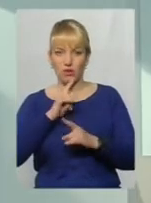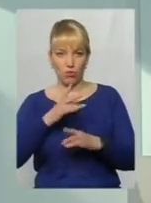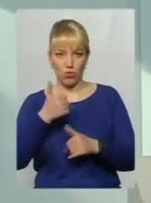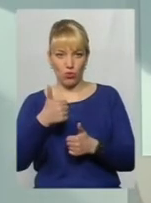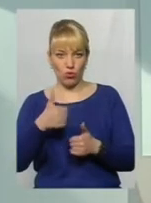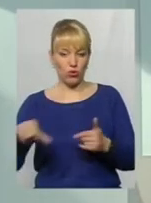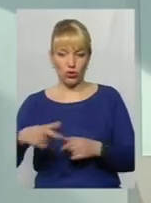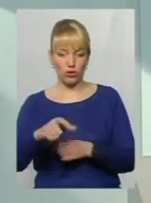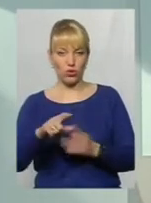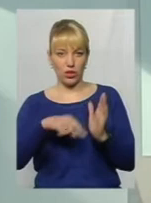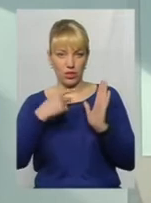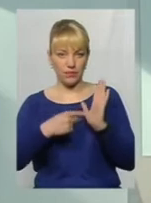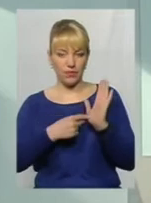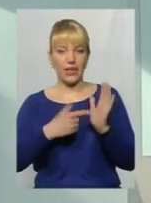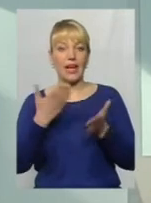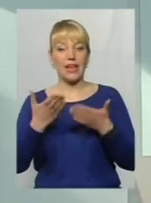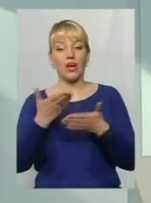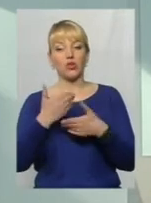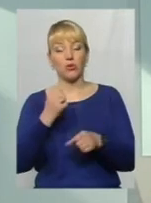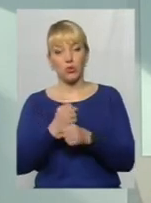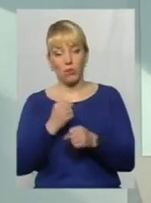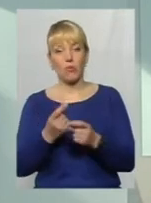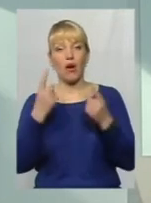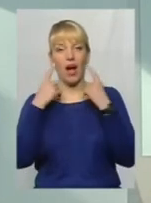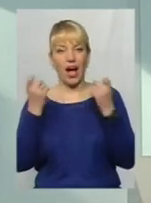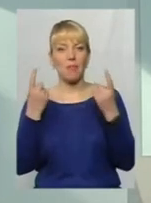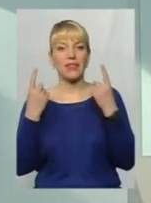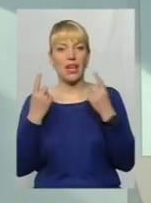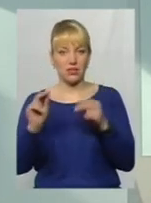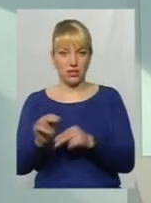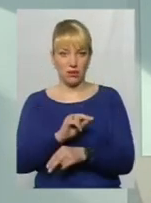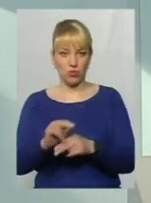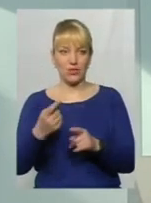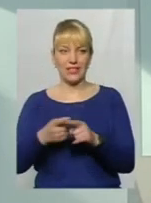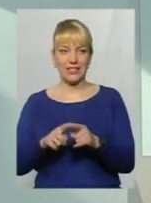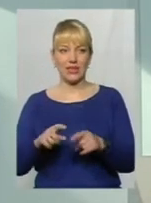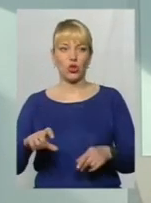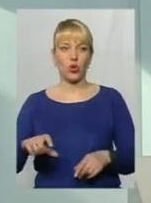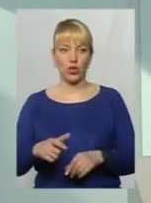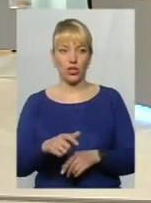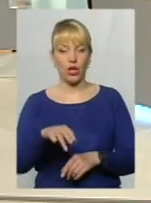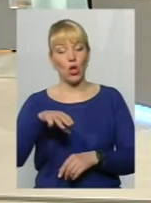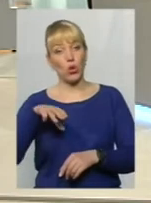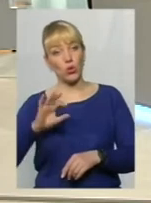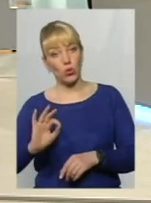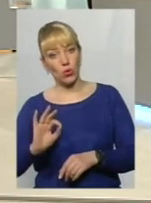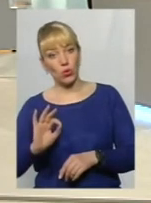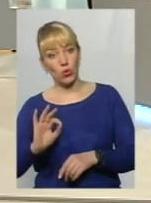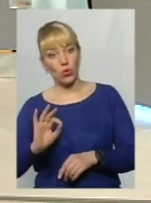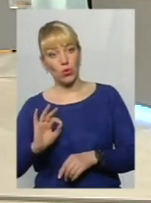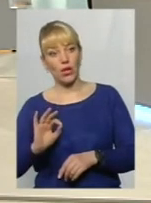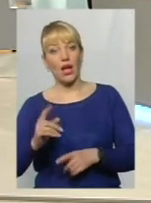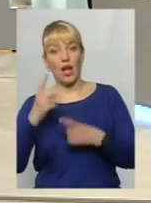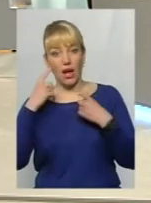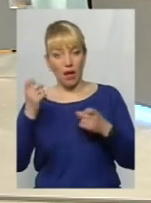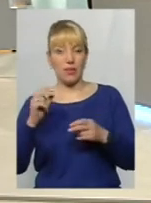ми зробимо капітальний ремонт цих доріг... То є надія, так? Зробимо